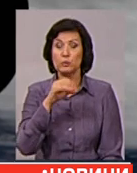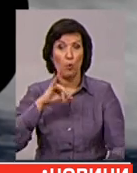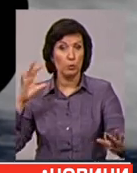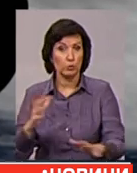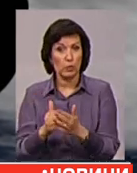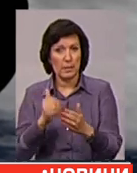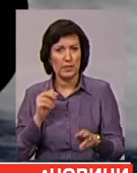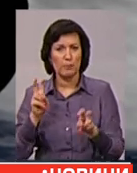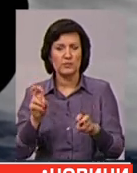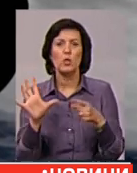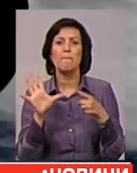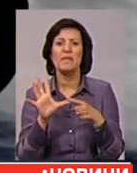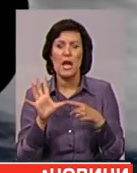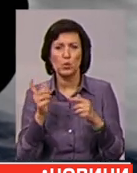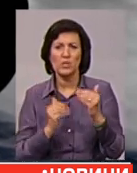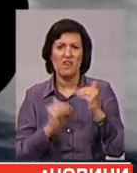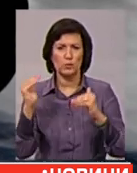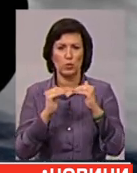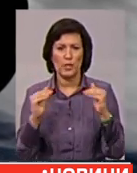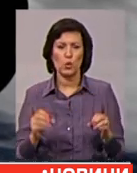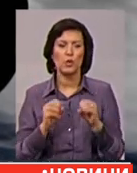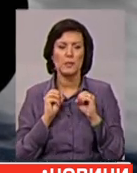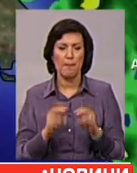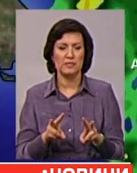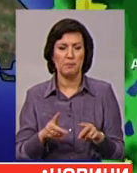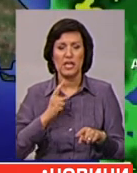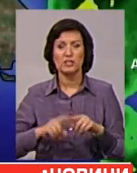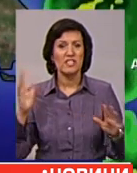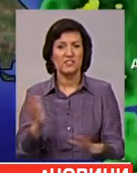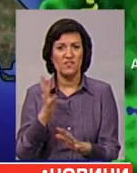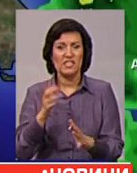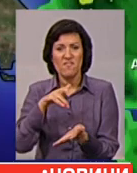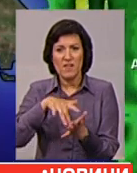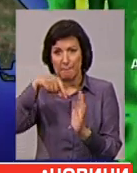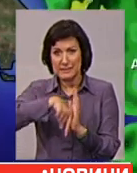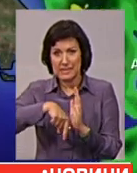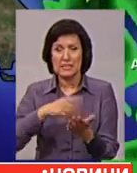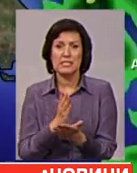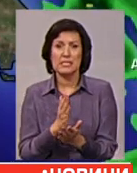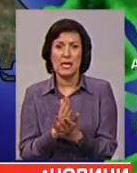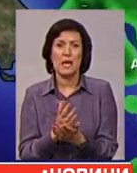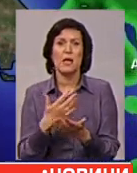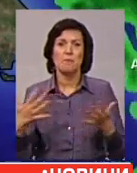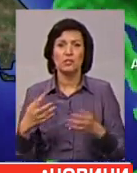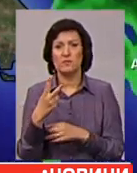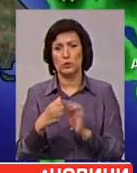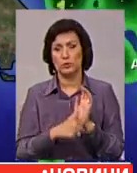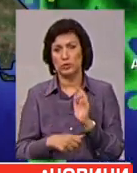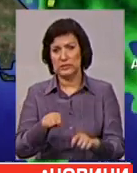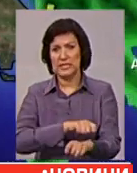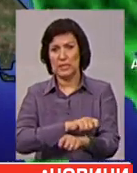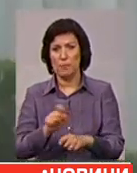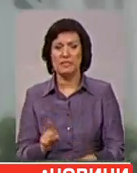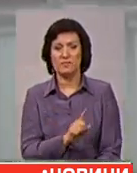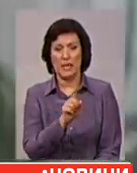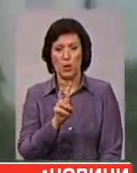напередодні присвоїли п'яту, найвищу категорію небезпеки. Швидкість вітрю в його епіцентрі сягає більше як 260 кілометрів